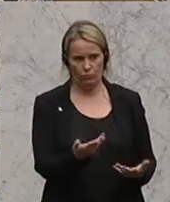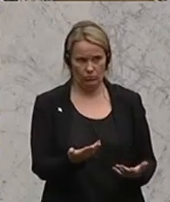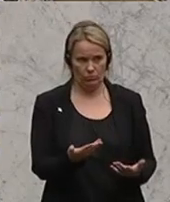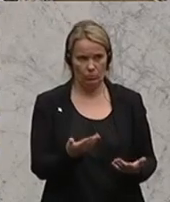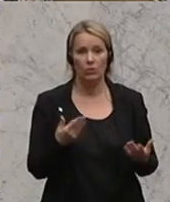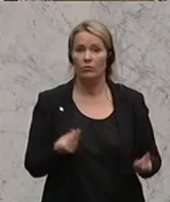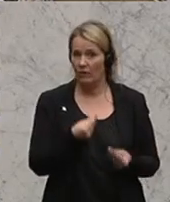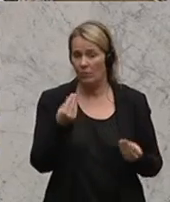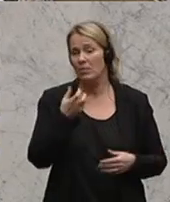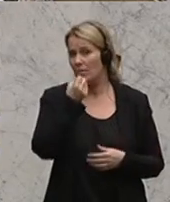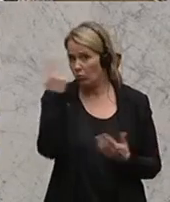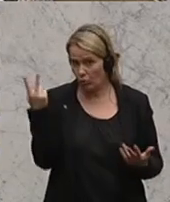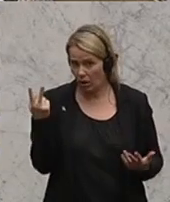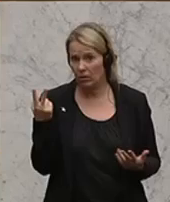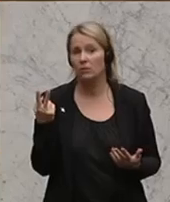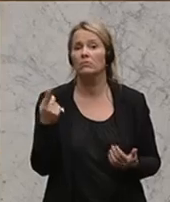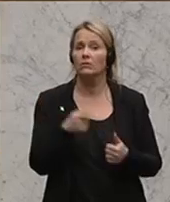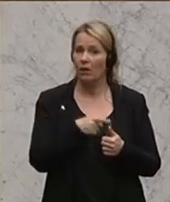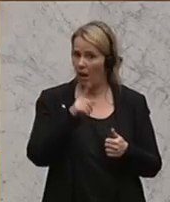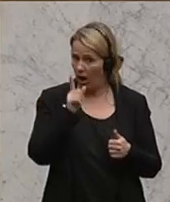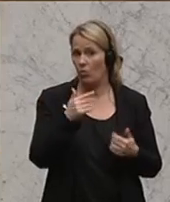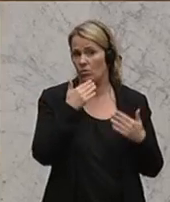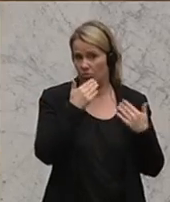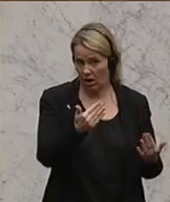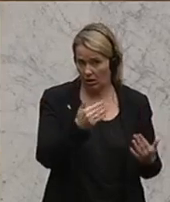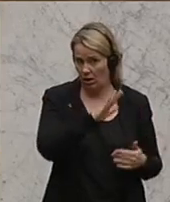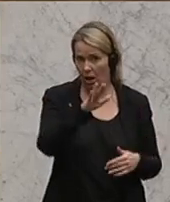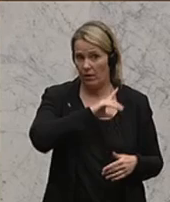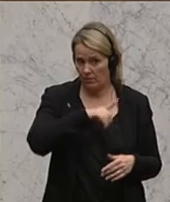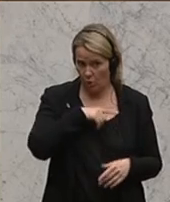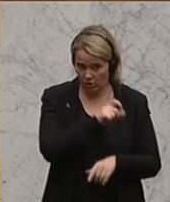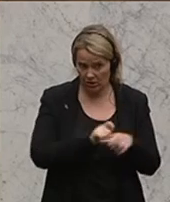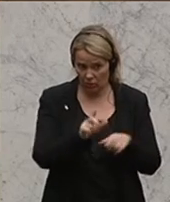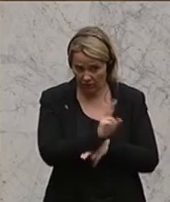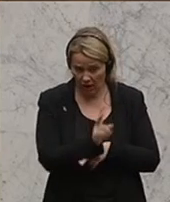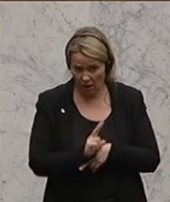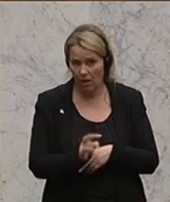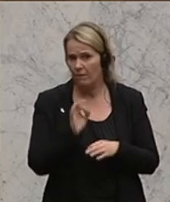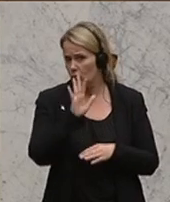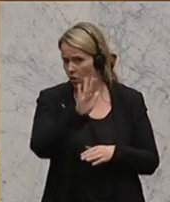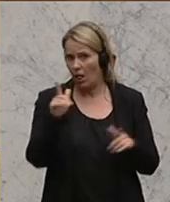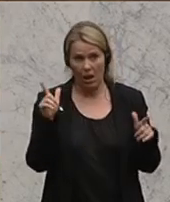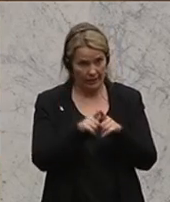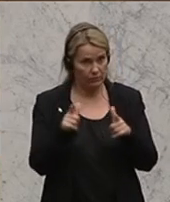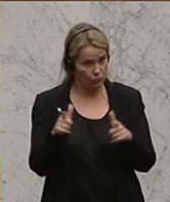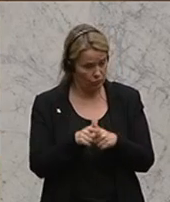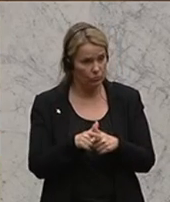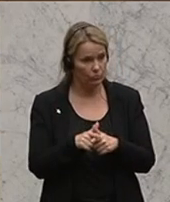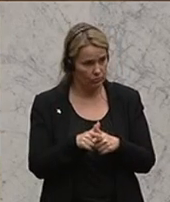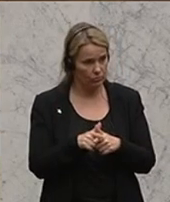Denn es geht natürlich auf der einen Seite darum, ein Danke zu sagen an die Exekutive für die Leistung, die sie bringt,